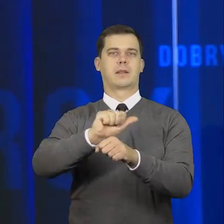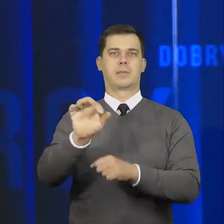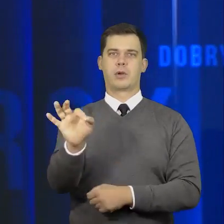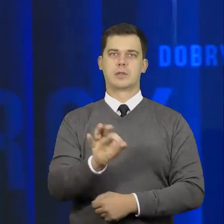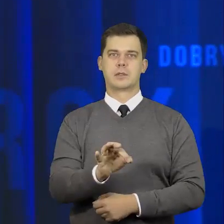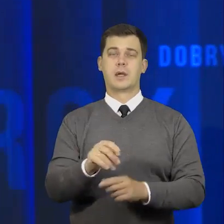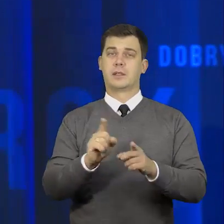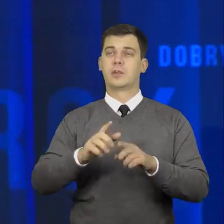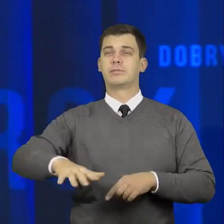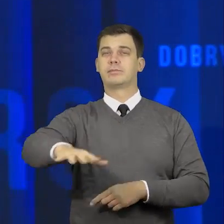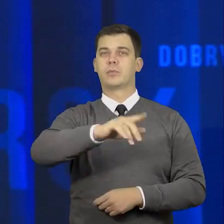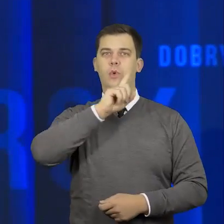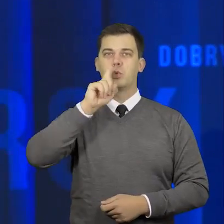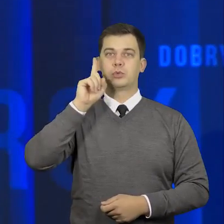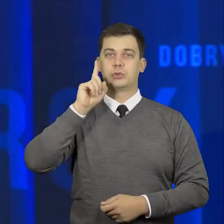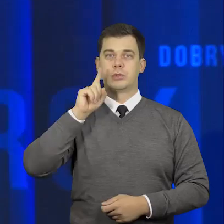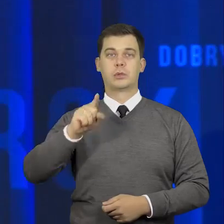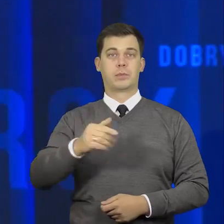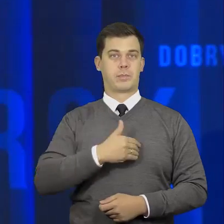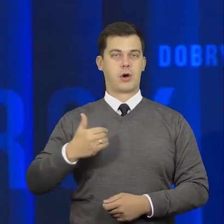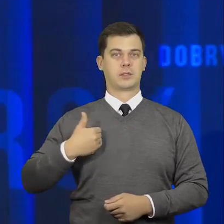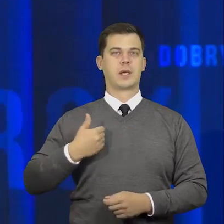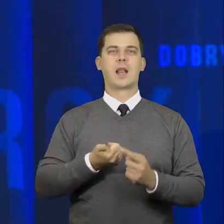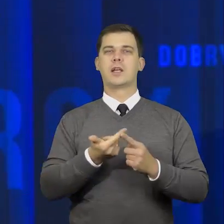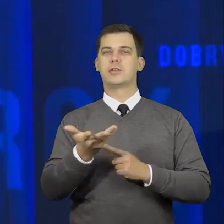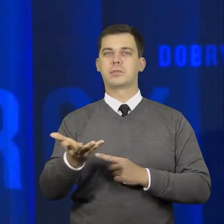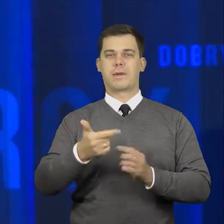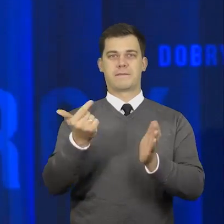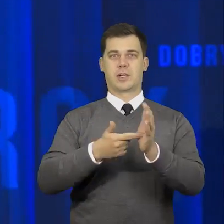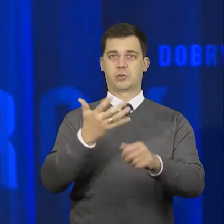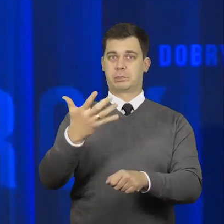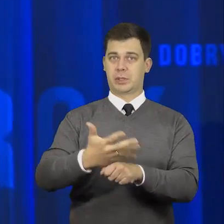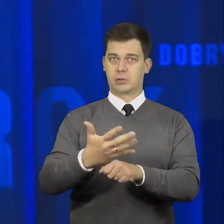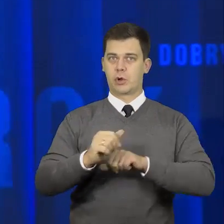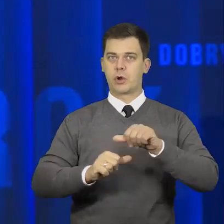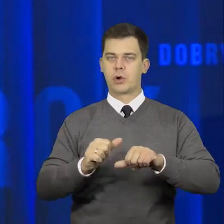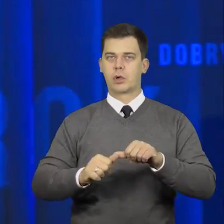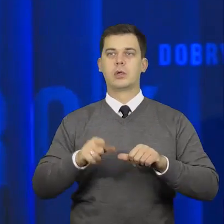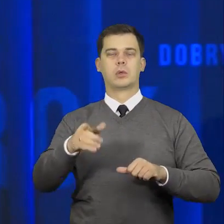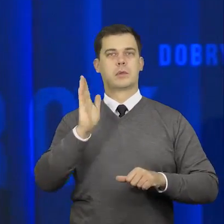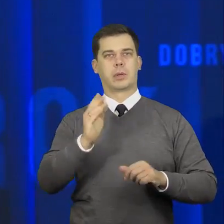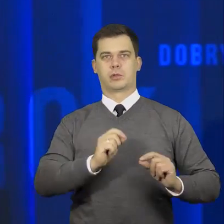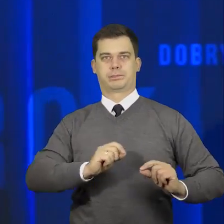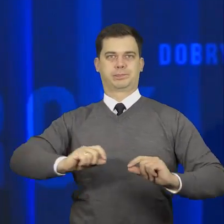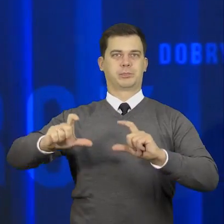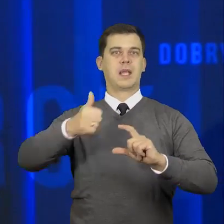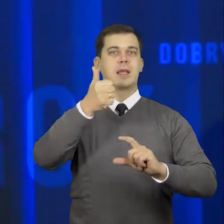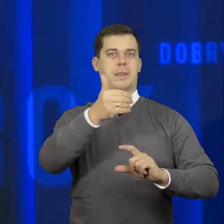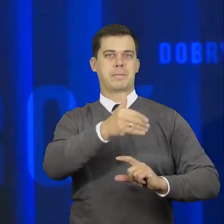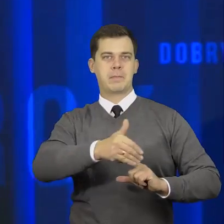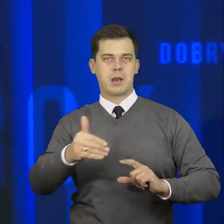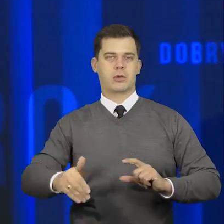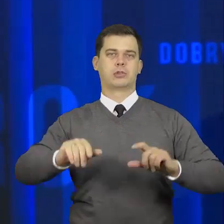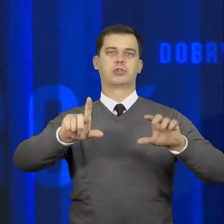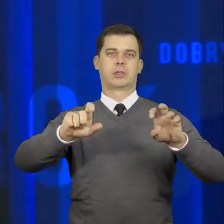a liczba ludności w Polsce w 2050 roku może być wyższa o 1